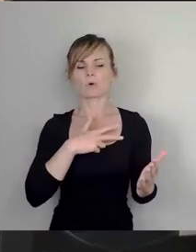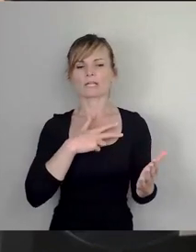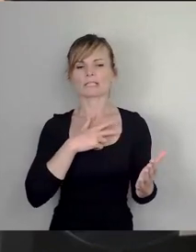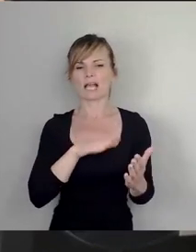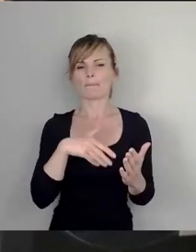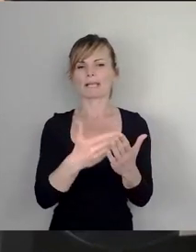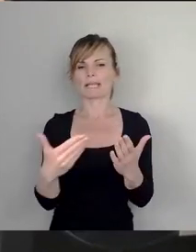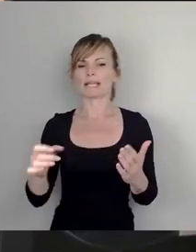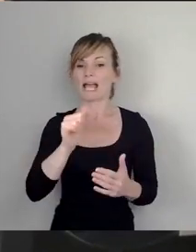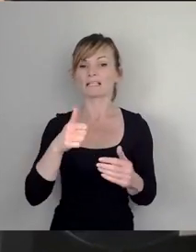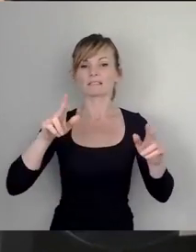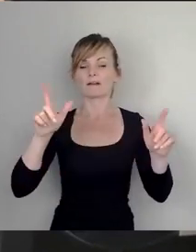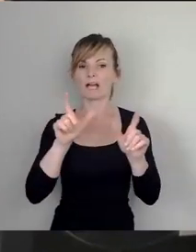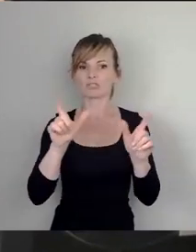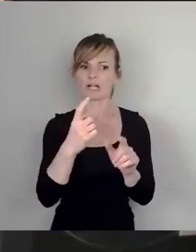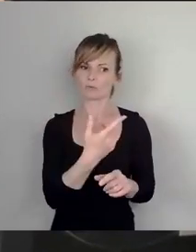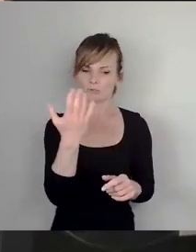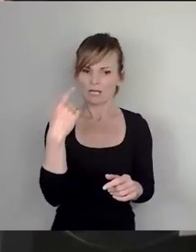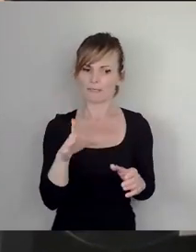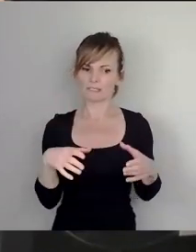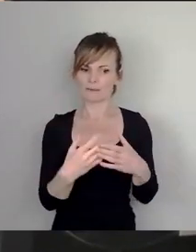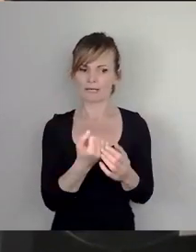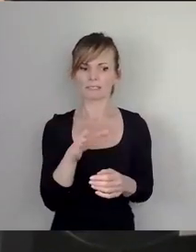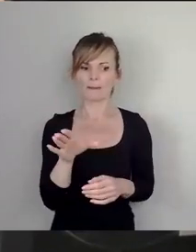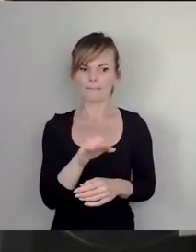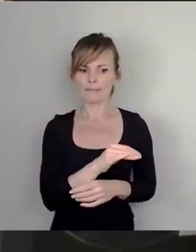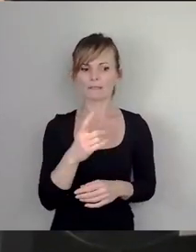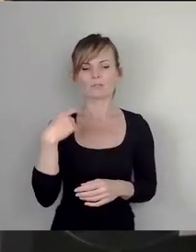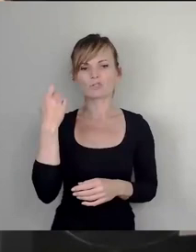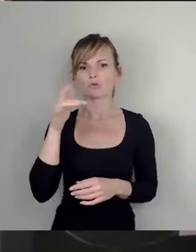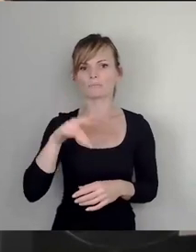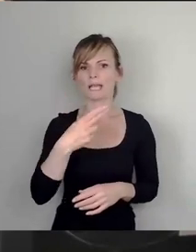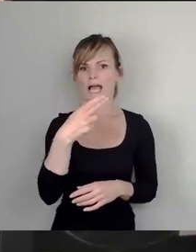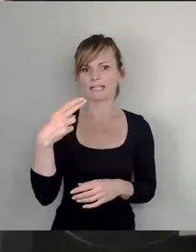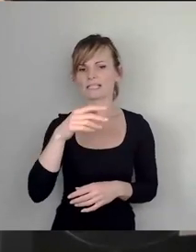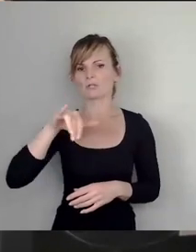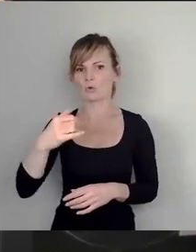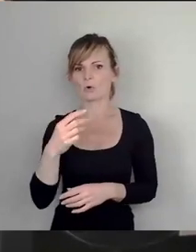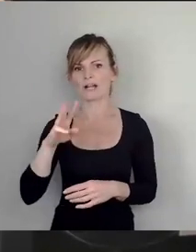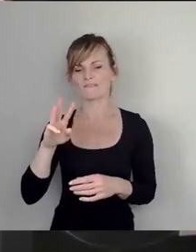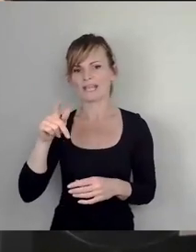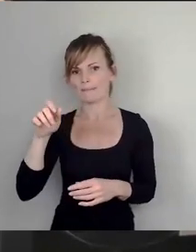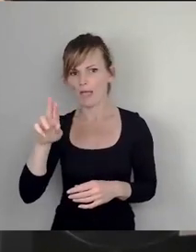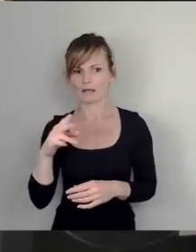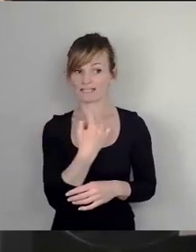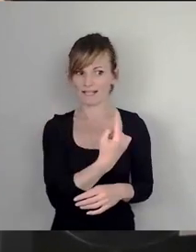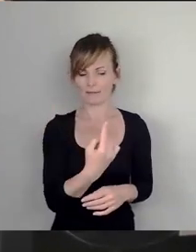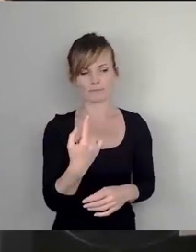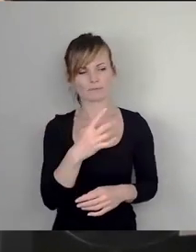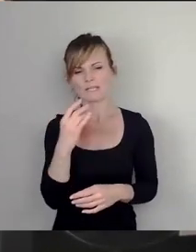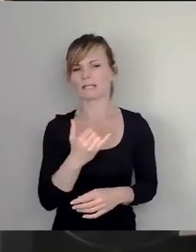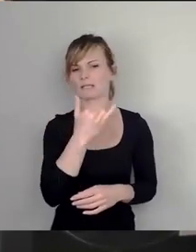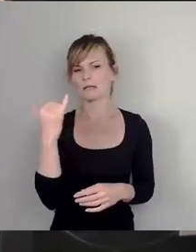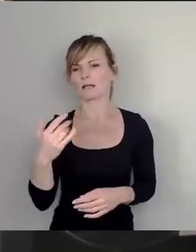erste Veranstaltung durchgeführt haben, damals mit dem Schauspieler Hans-Jörn Weber, der daraufhin über viele, viele Jahre, ich verwende jetzt mal Ihren